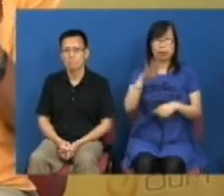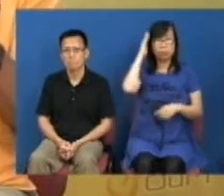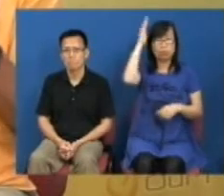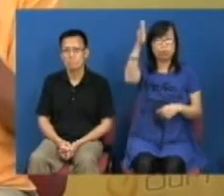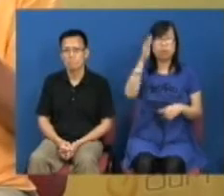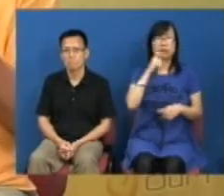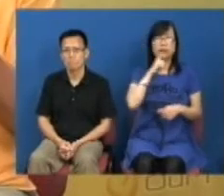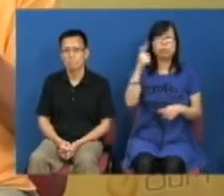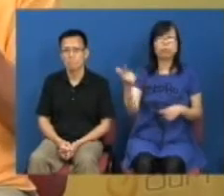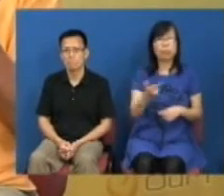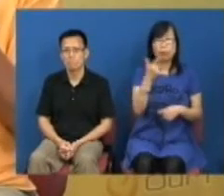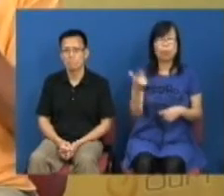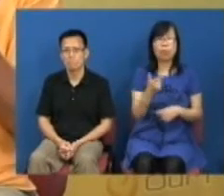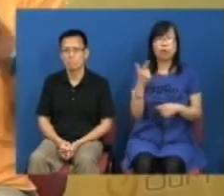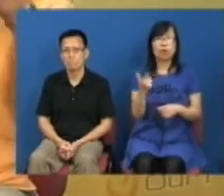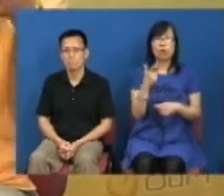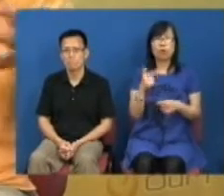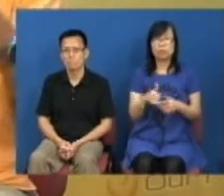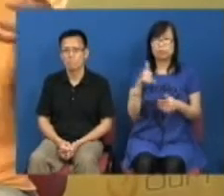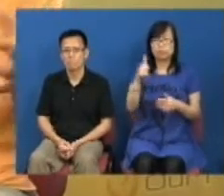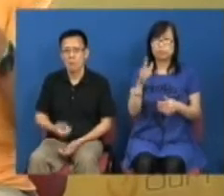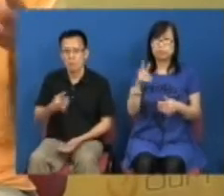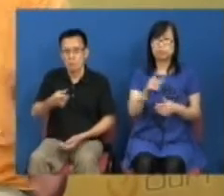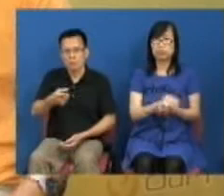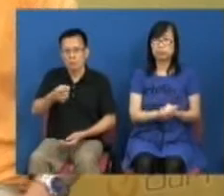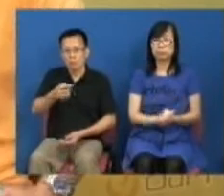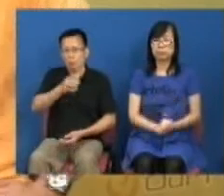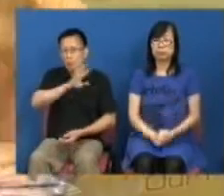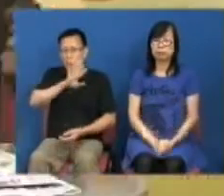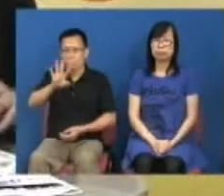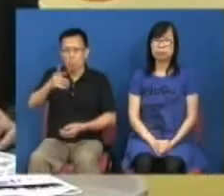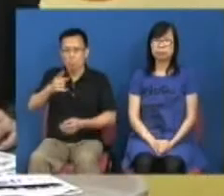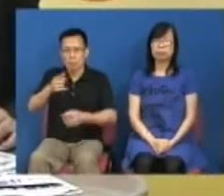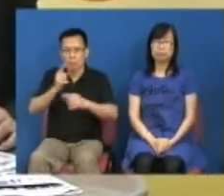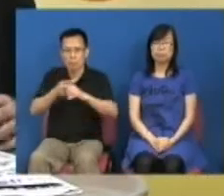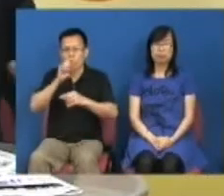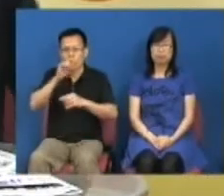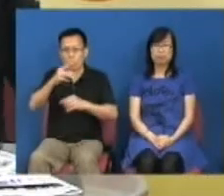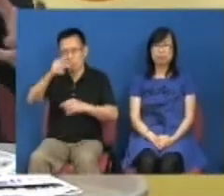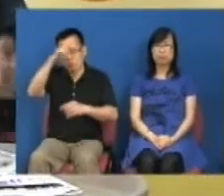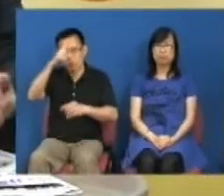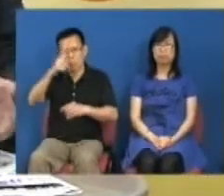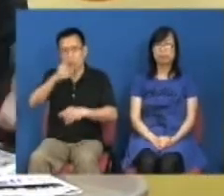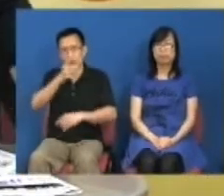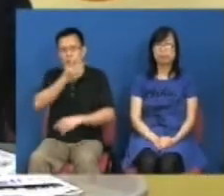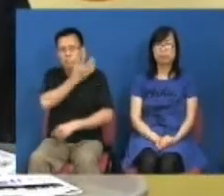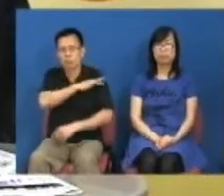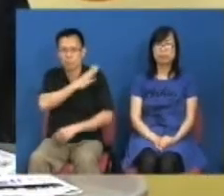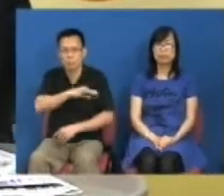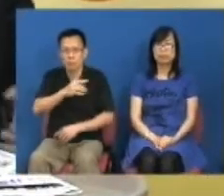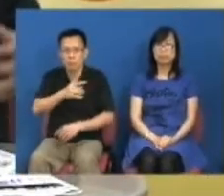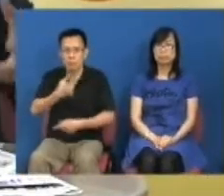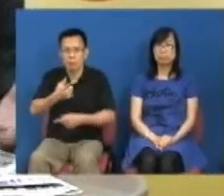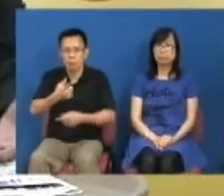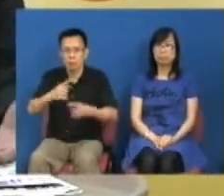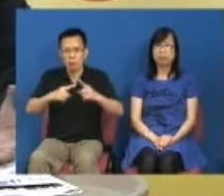更加多的恶法是有机会出途所以为什么你又不说政府不做我你的公民社会有多少人关心